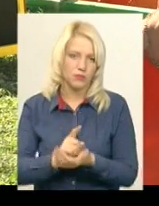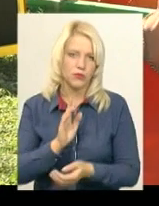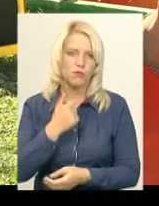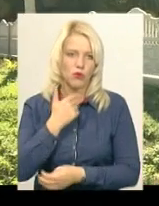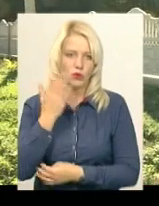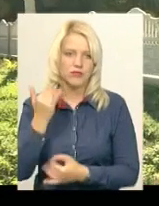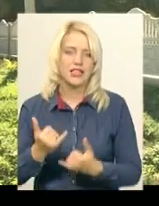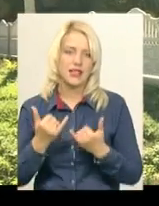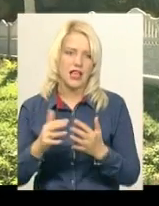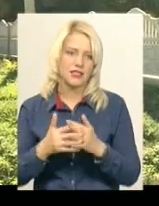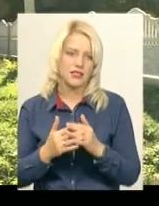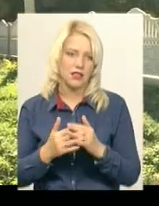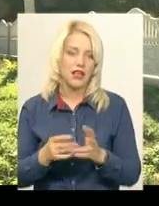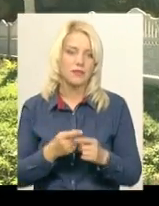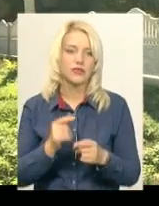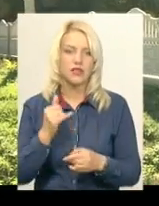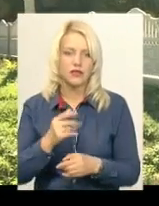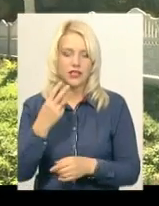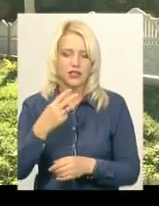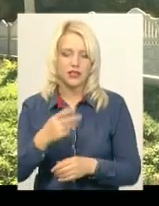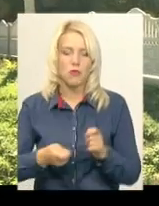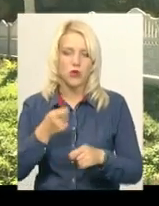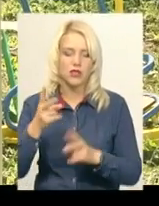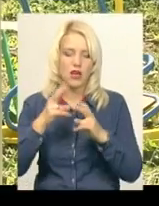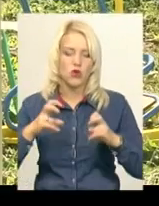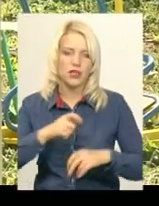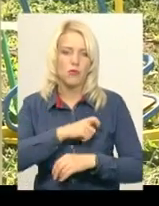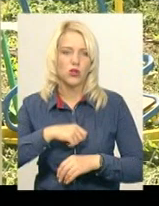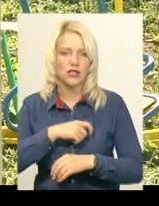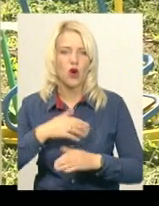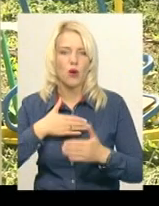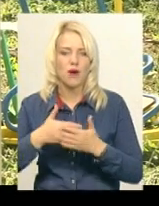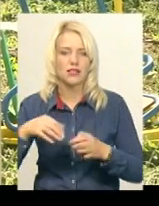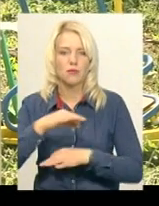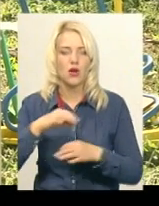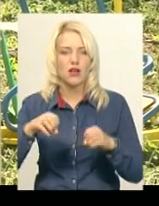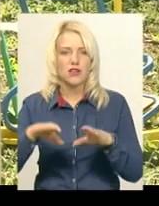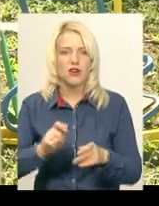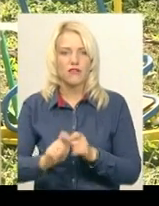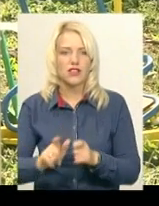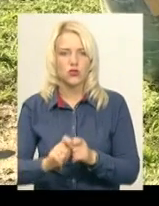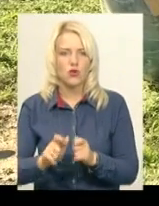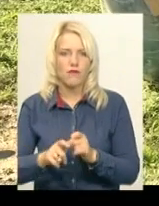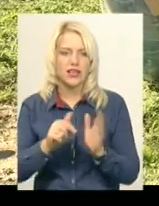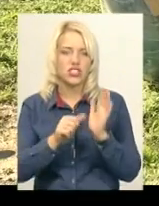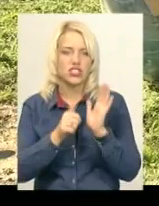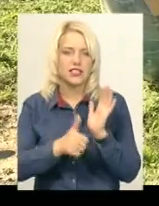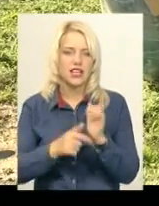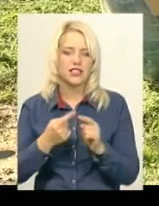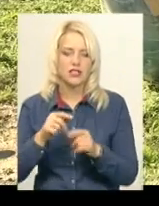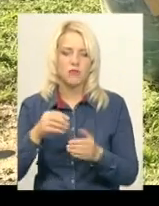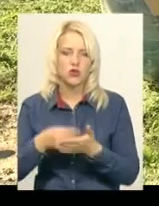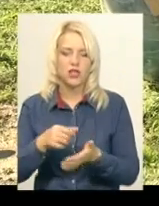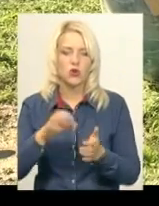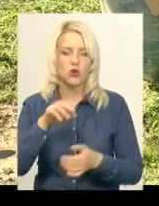бо це ж для села. Із 37 поданих на розгляд депутатів міської ради громадських проєктів вирішено фінансувати 16. На це в бюджеті ОТГ